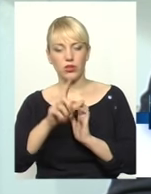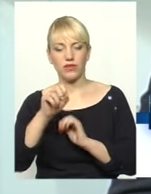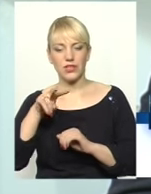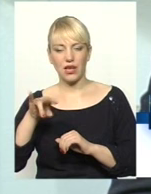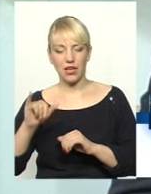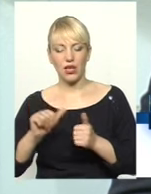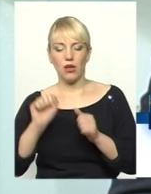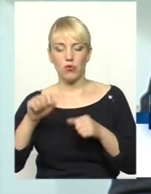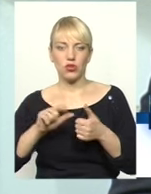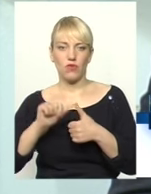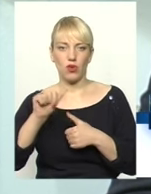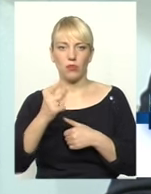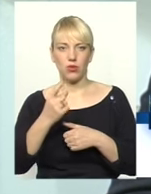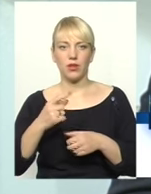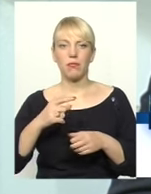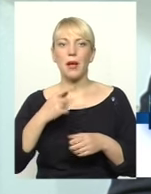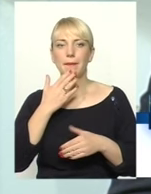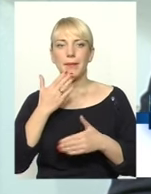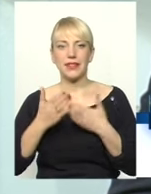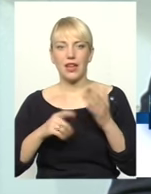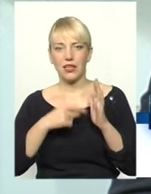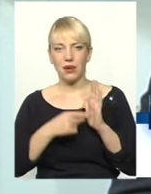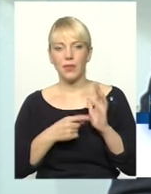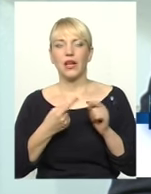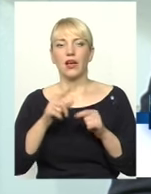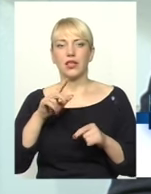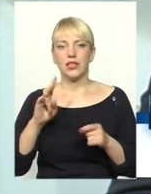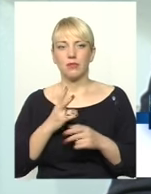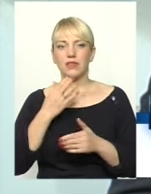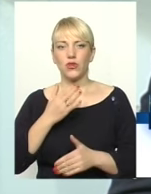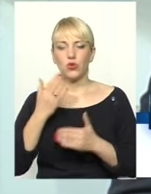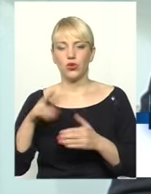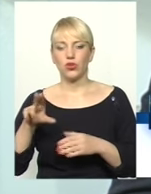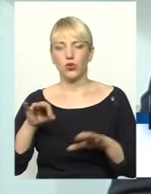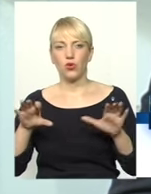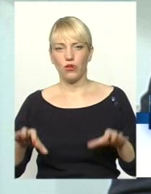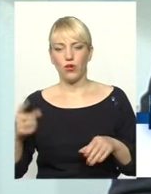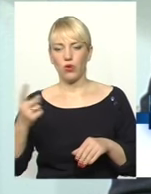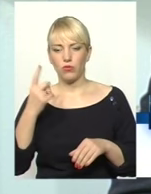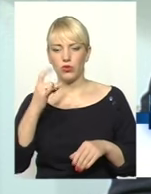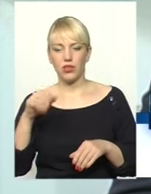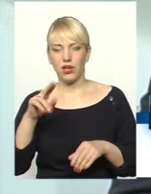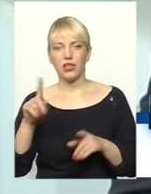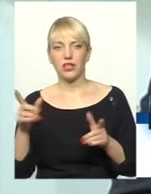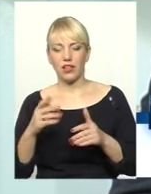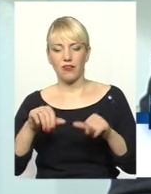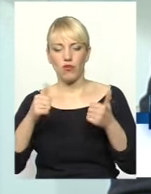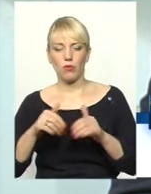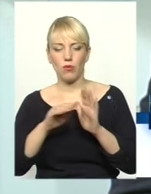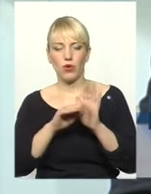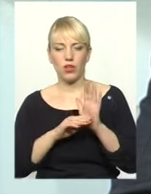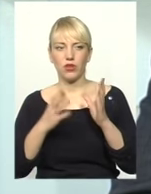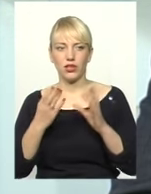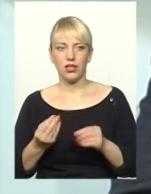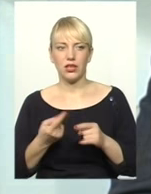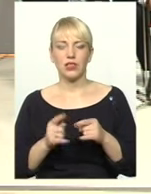питанням. Але тут треба сказати одне. Необхідно звернутися до голови обласної ради, який формує порядок денний з такою пропозицією, я думаю, що він